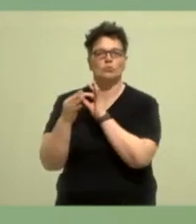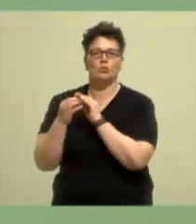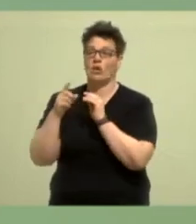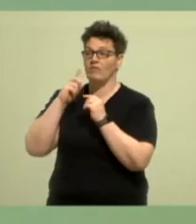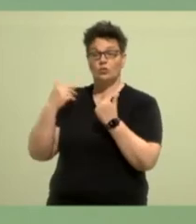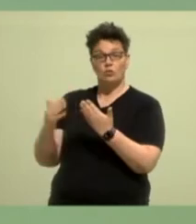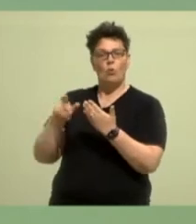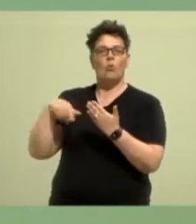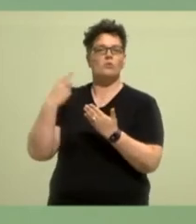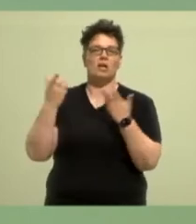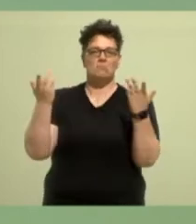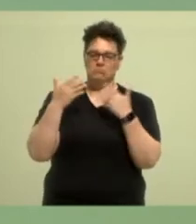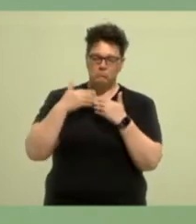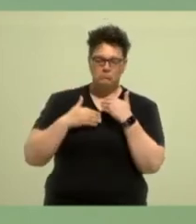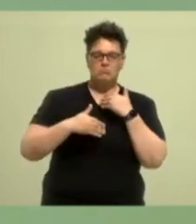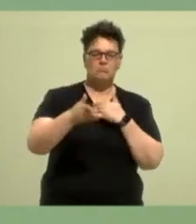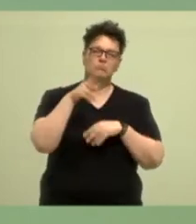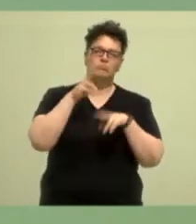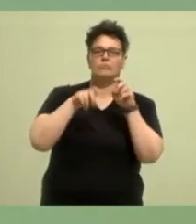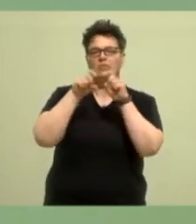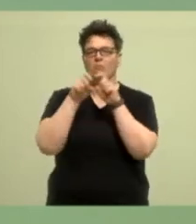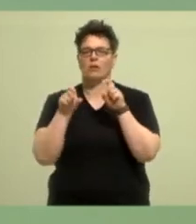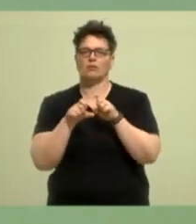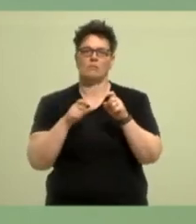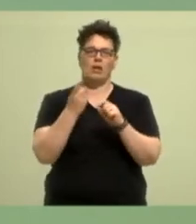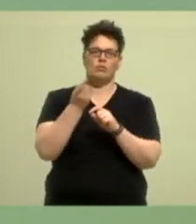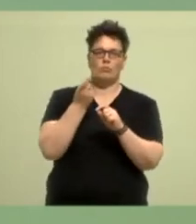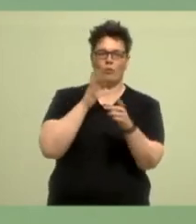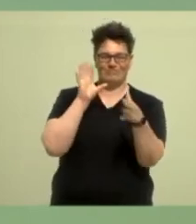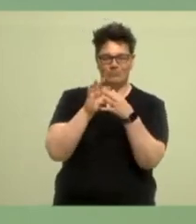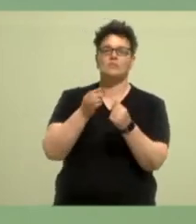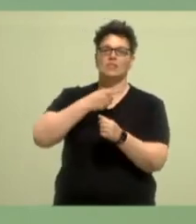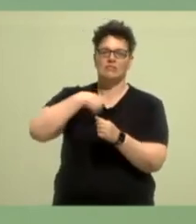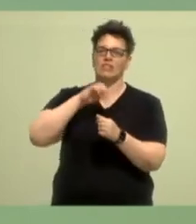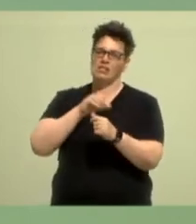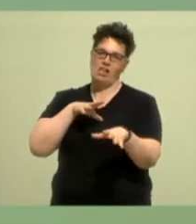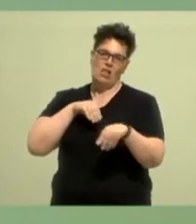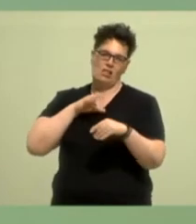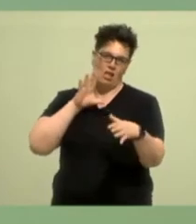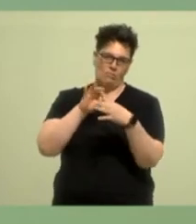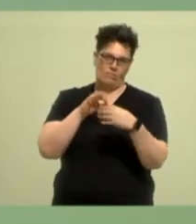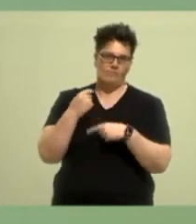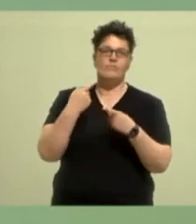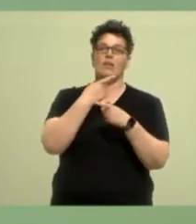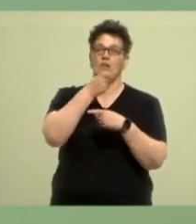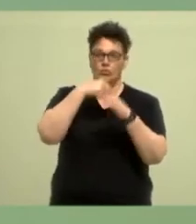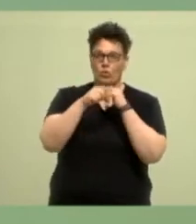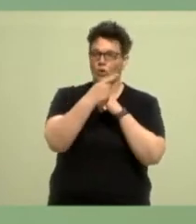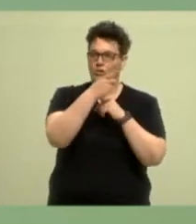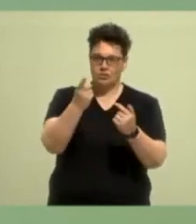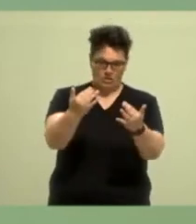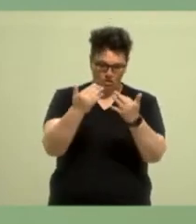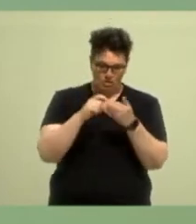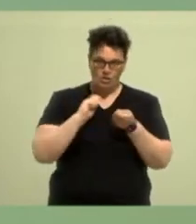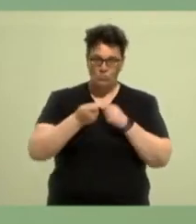in den nächsten Jahren auf uns zukommen. Sie werden uns verändern und wir werden uns mitverändern. Darin liegt eine riesige Chance. Und dafür